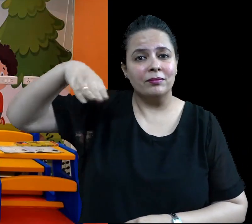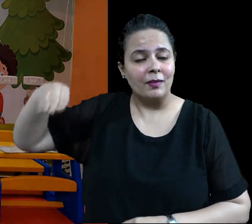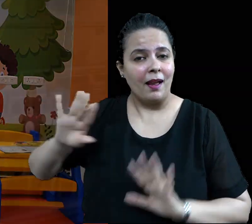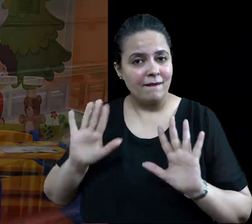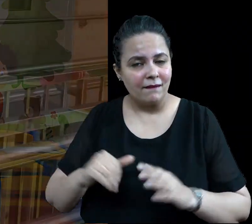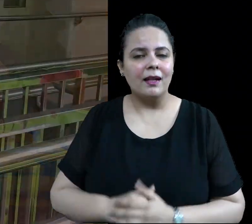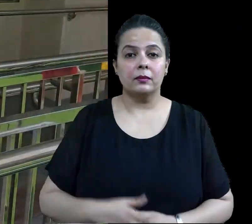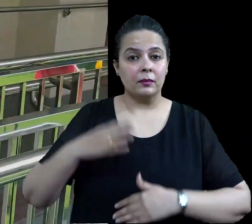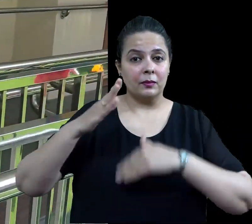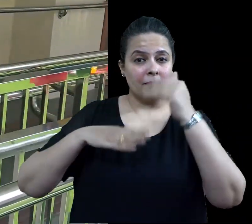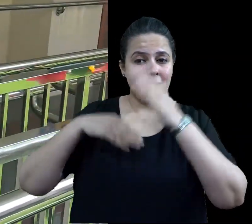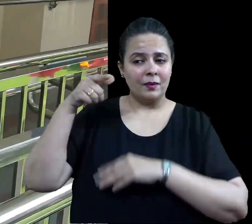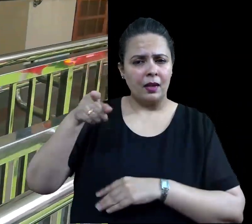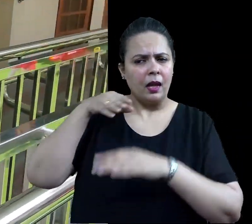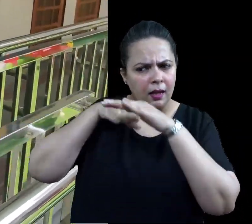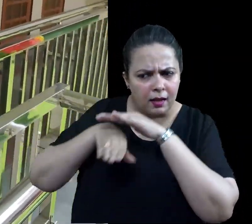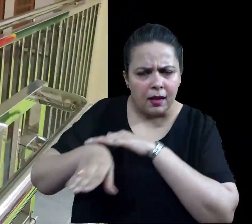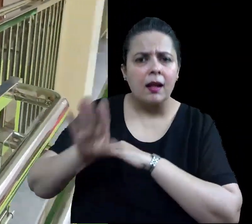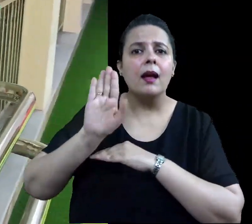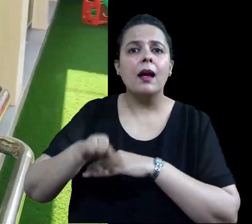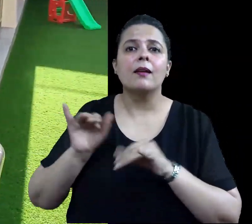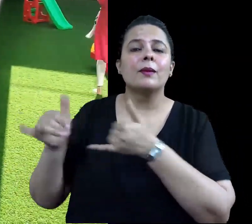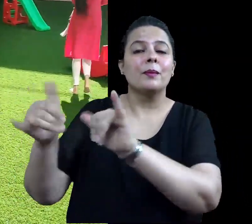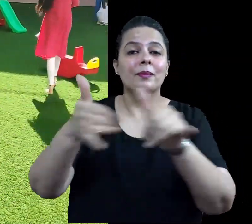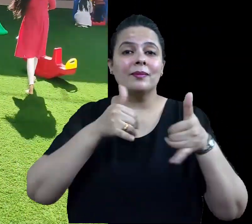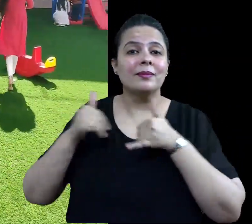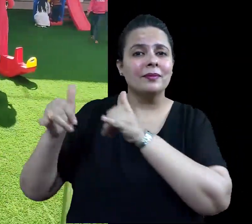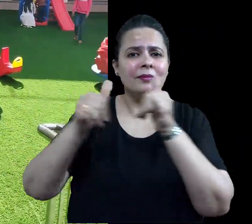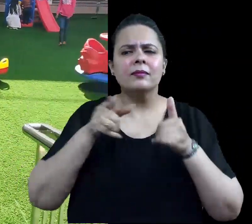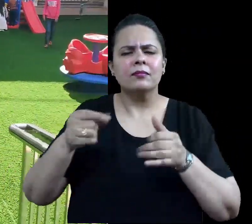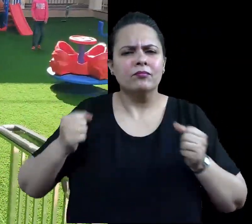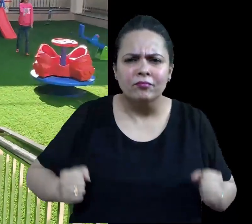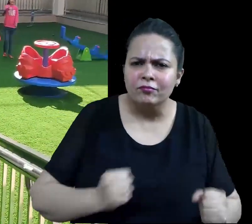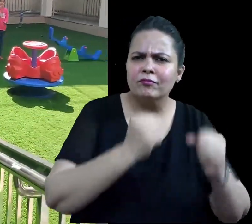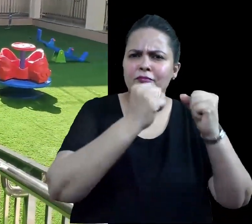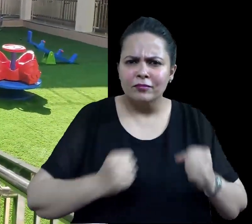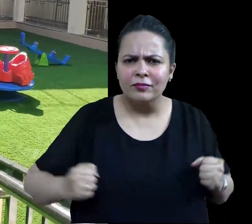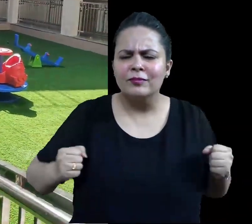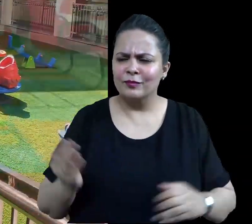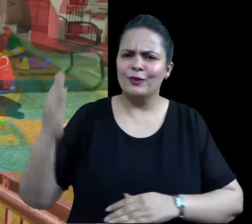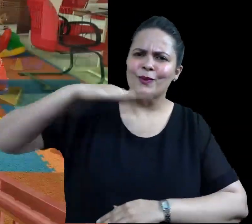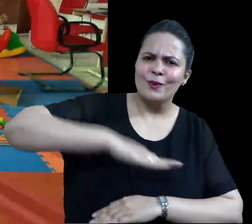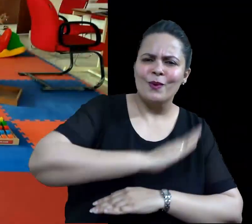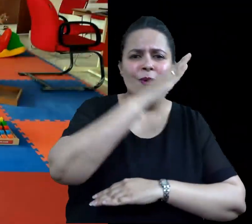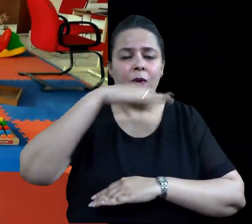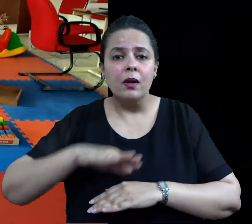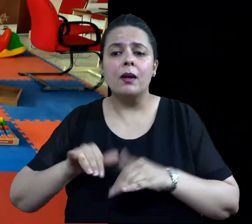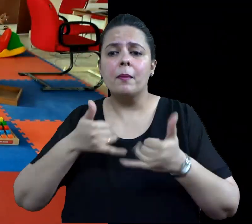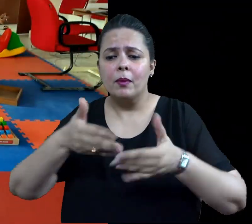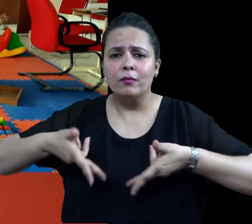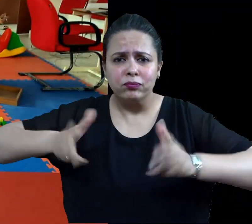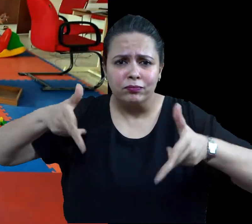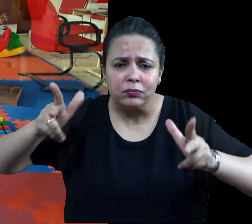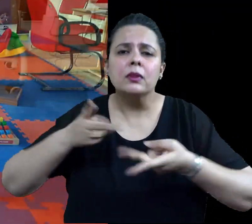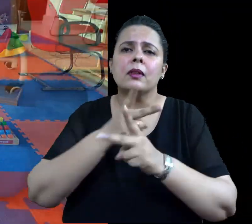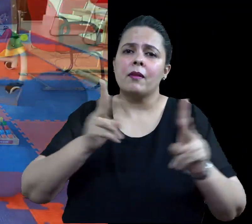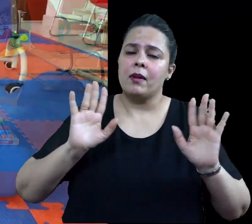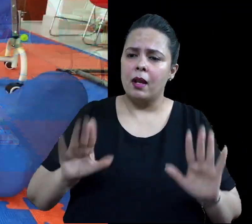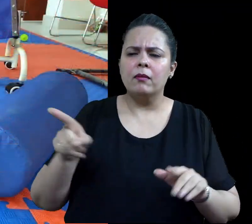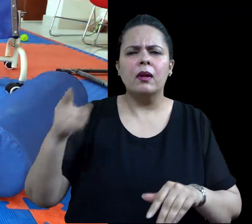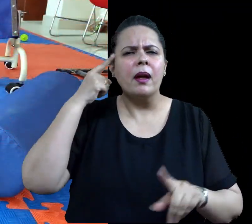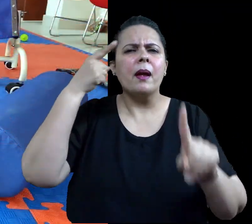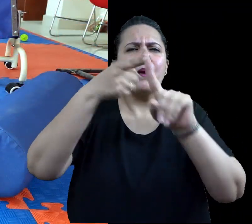के आंतरिक क्रीडास थल में जूले और खेल के साधन उपलब्ध हैं। केंद्र ऐसे संसाधनों से पूर्ण हैं जिनसे बच्चों का पूर्ण